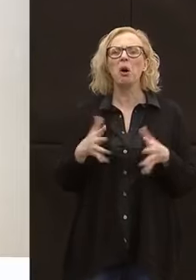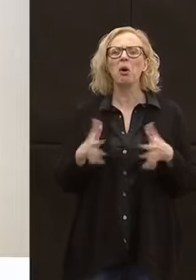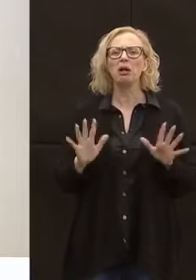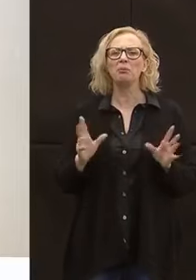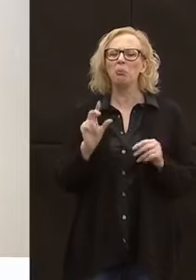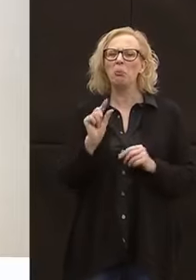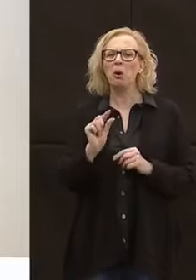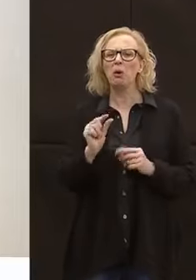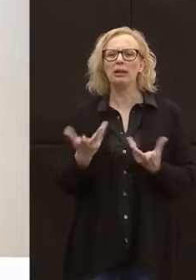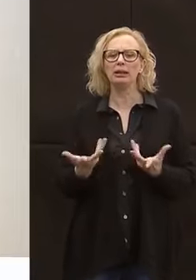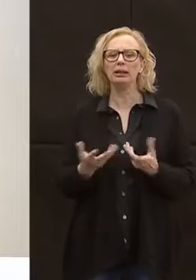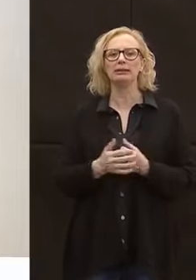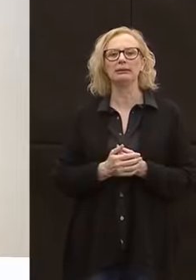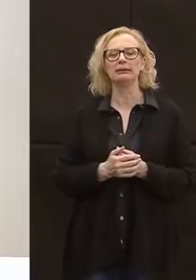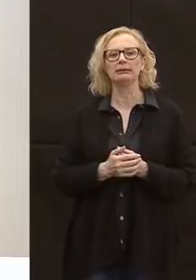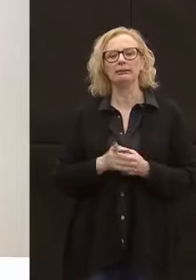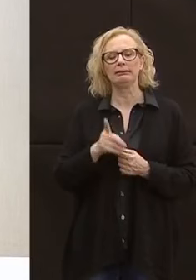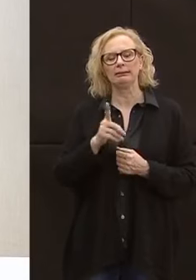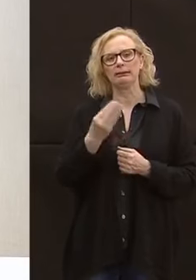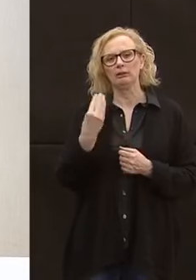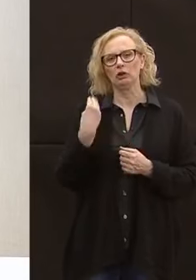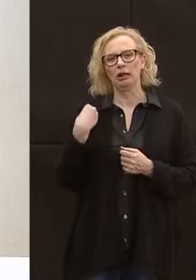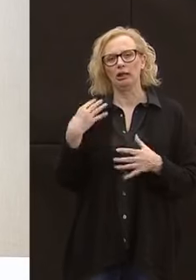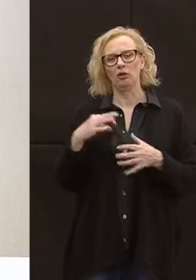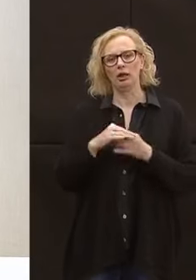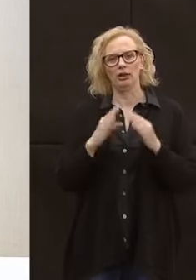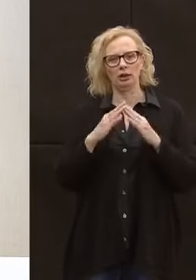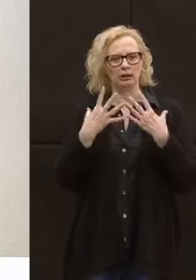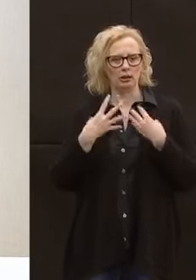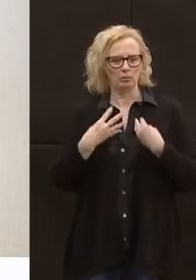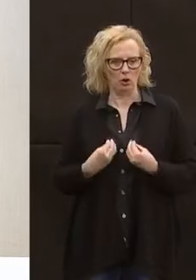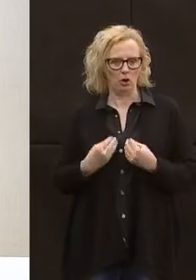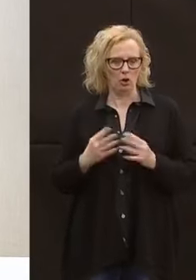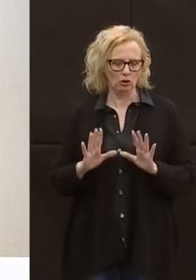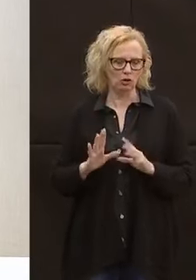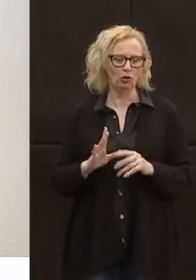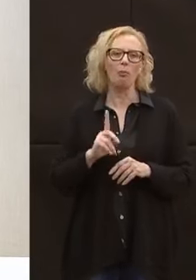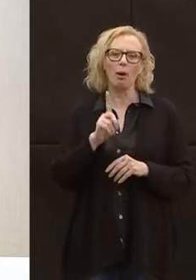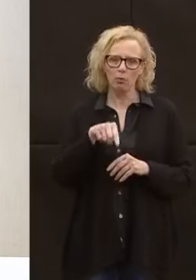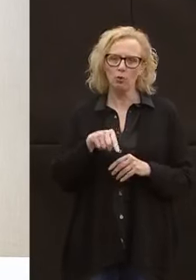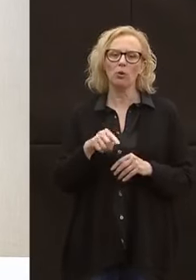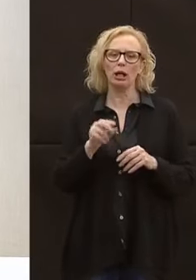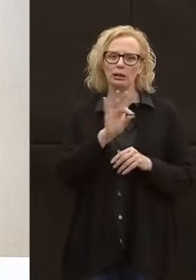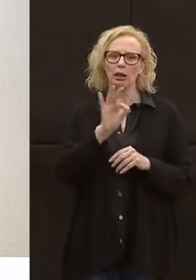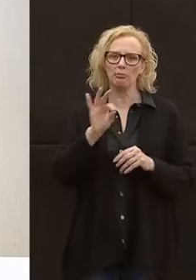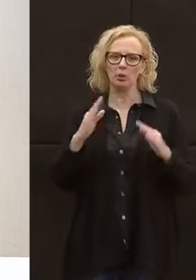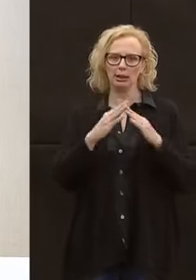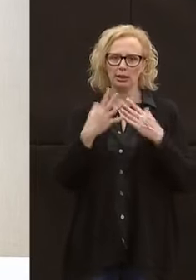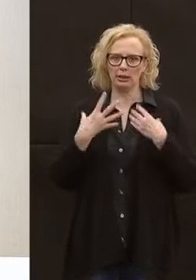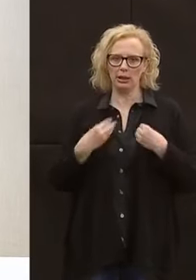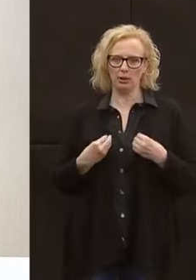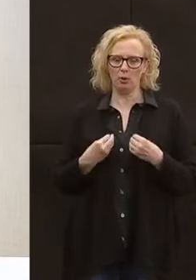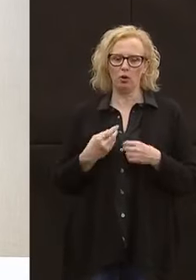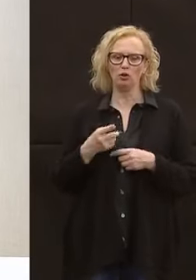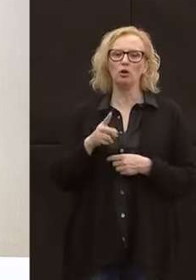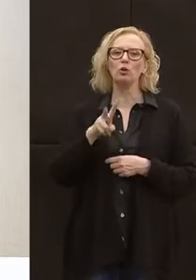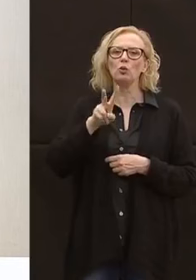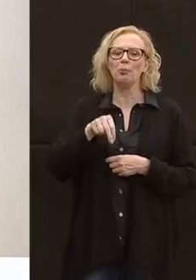Allora per quanto riguarda, visto che lei mi ha fatto una domanda sull'RSA, io direi anche i tamponi sull'RSA. Noi abbiamo fatto